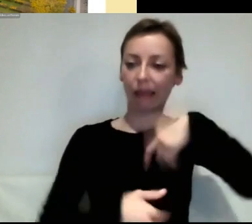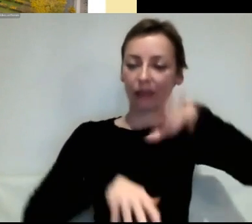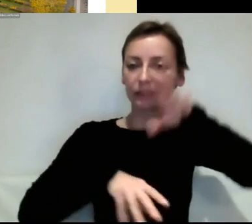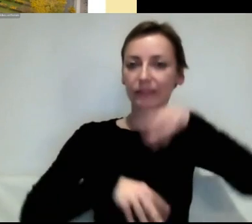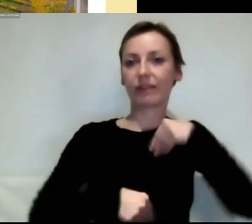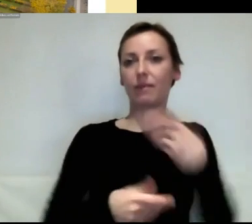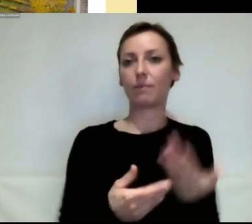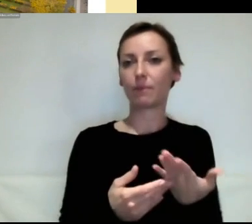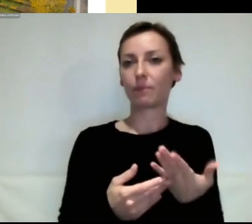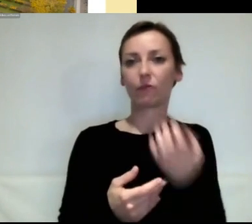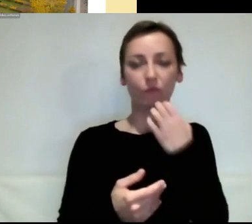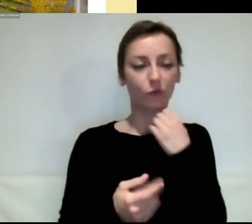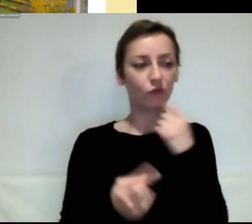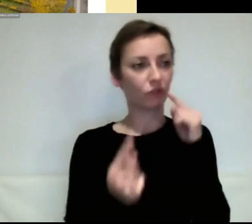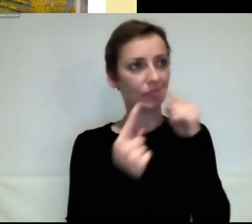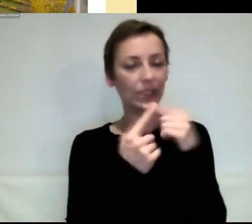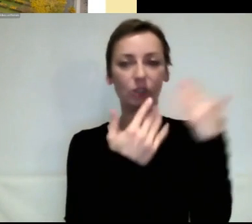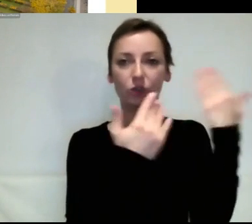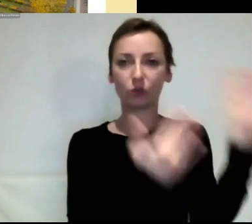es geht um